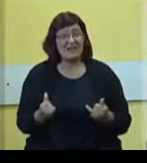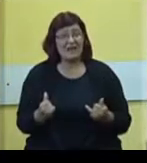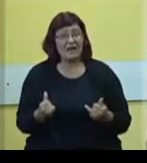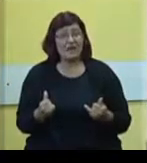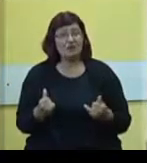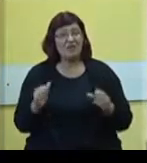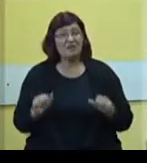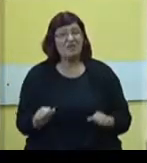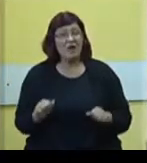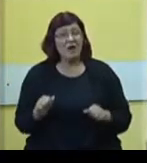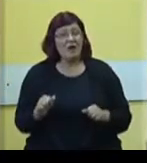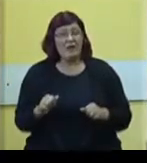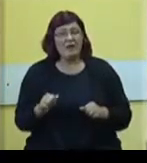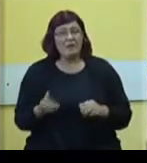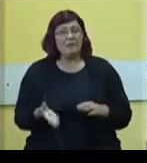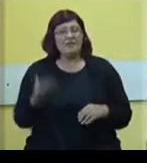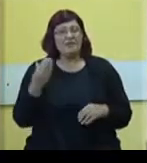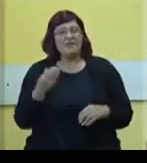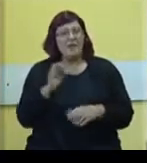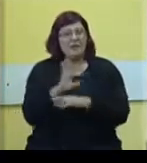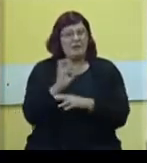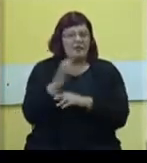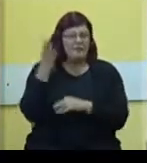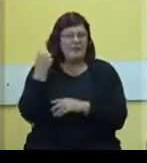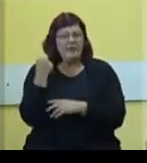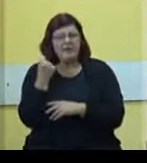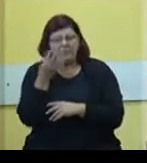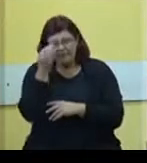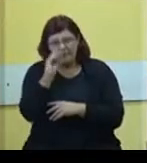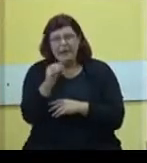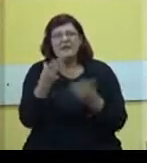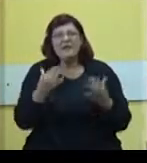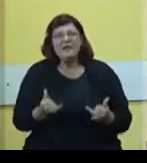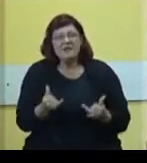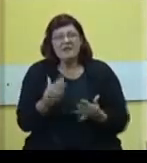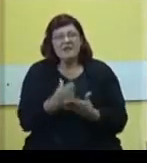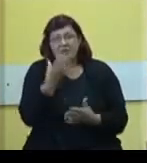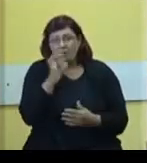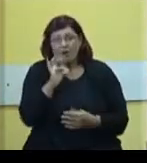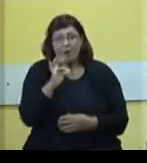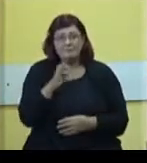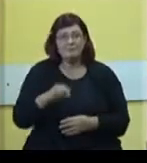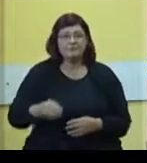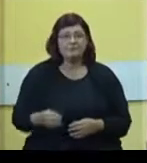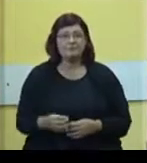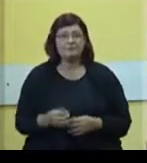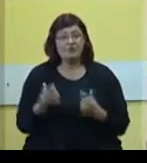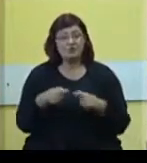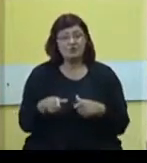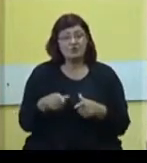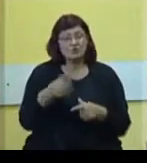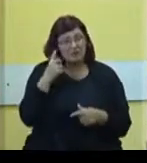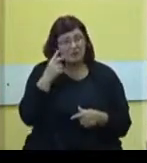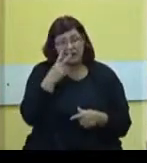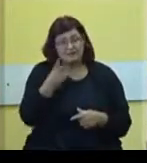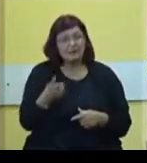kampanjama, kritike prethodnih vlasti i obećanja koliko će sada biti bolje, iz toga ugla gledano,